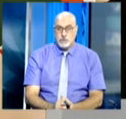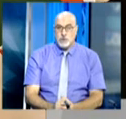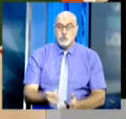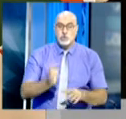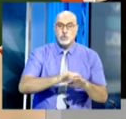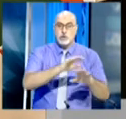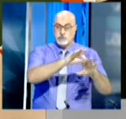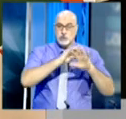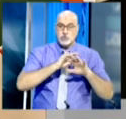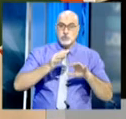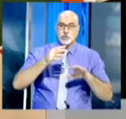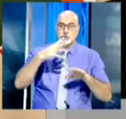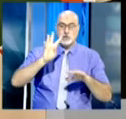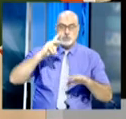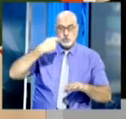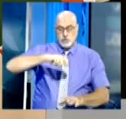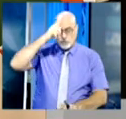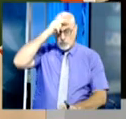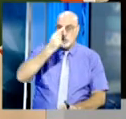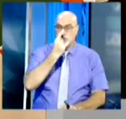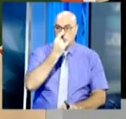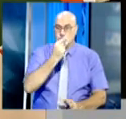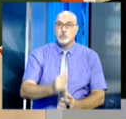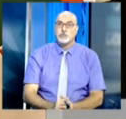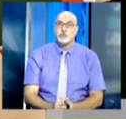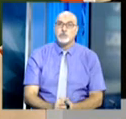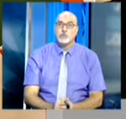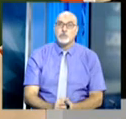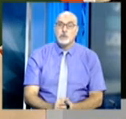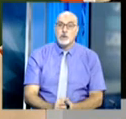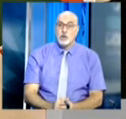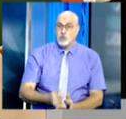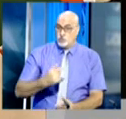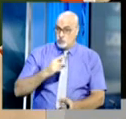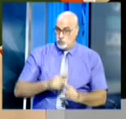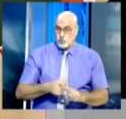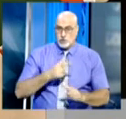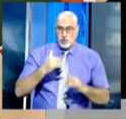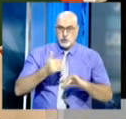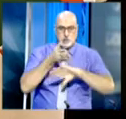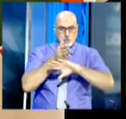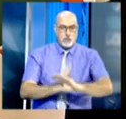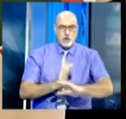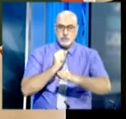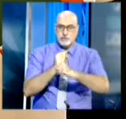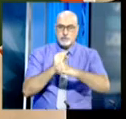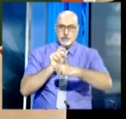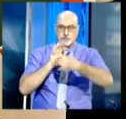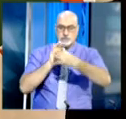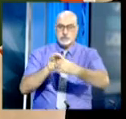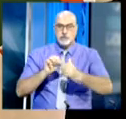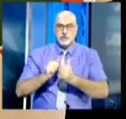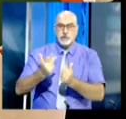سيادة الرئيس عبد المجيد تبون وعلى استعدادنا لمواصلة العمل رفقة الأصدقاء